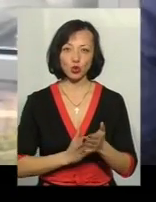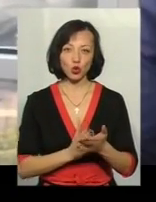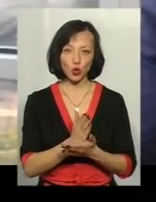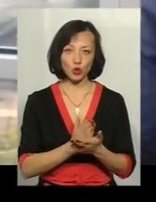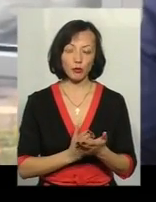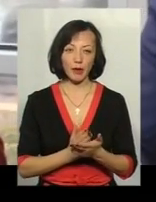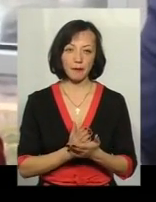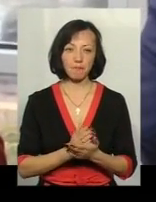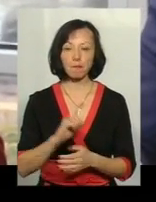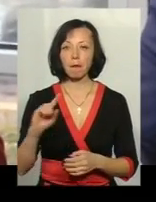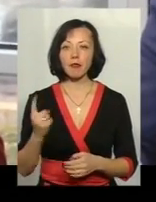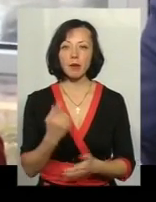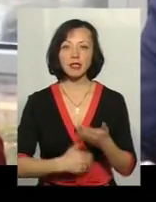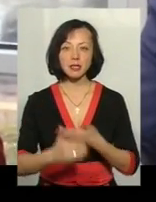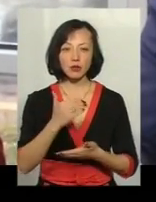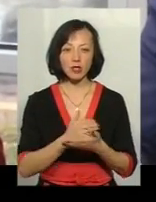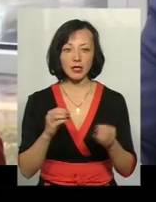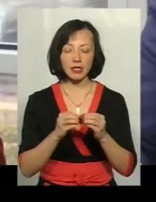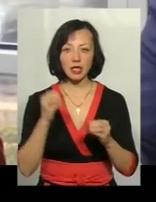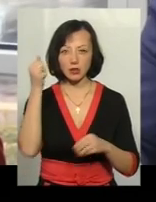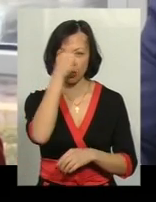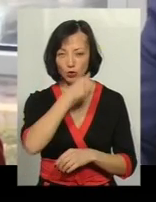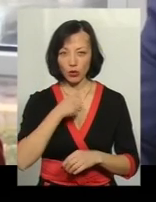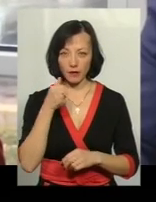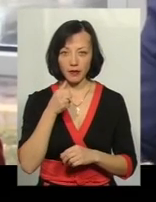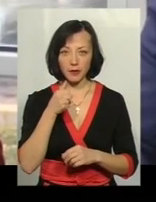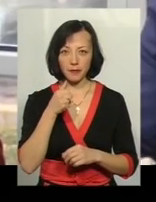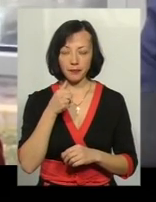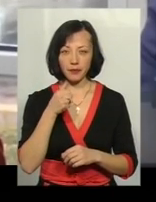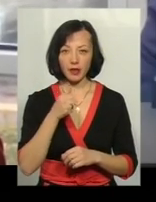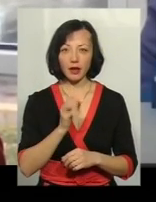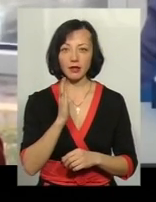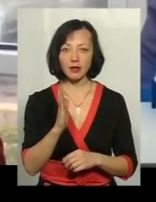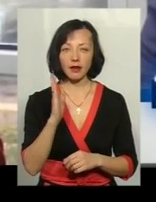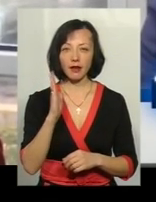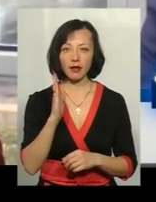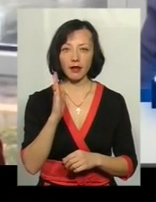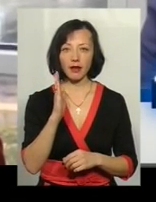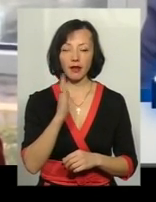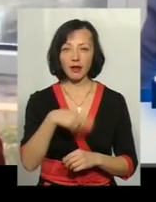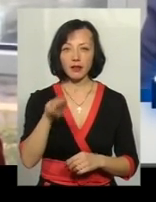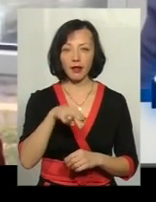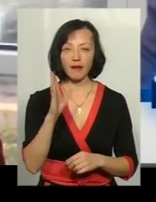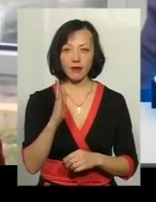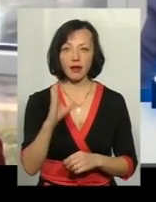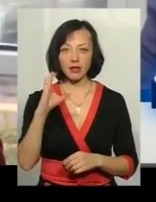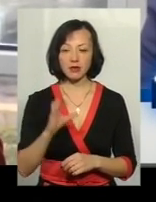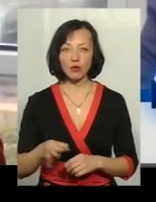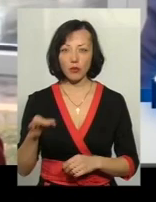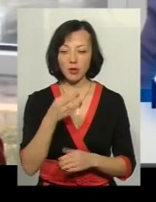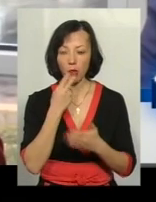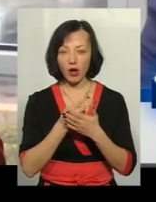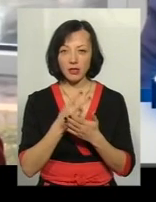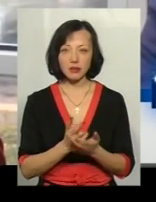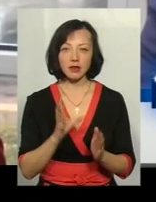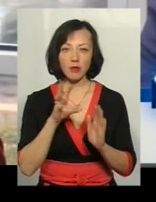Вперше за останніх 10 років місцевого ретенцію на цьому бригінгу ДВС області за показниками стабільно